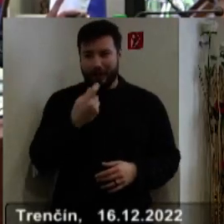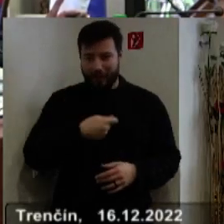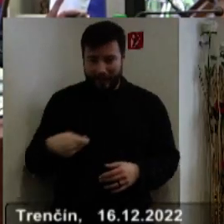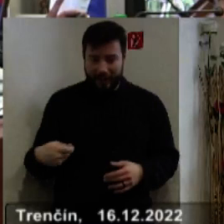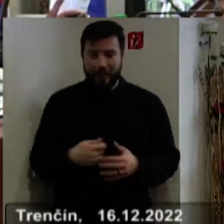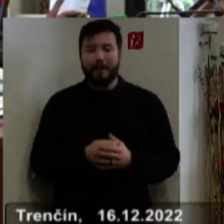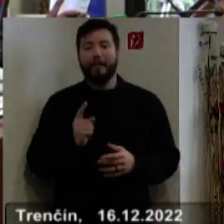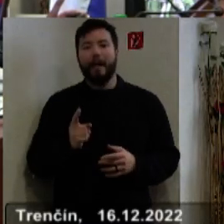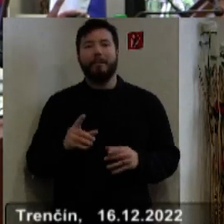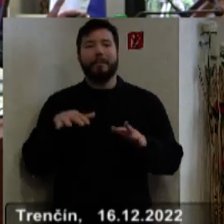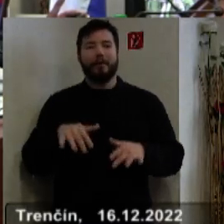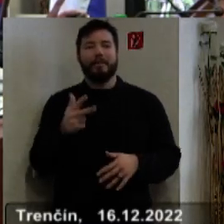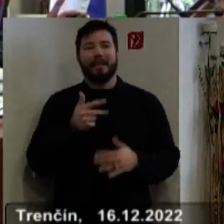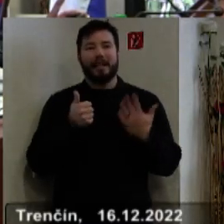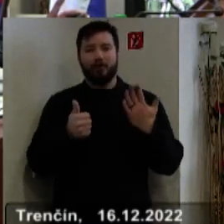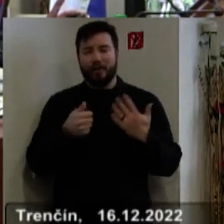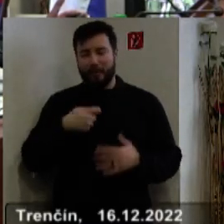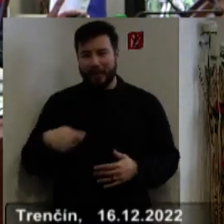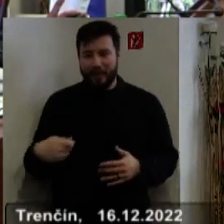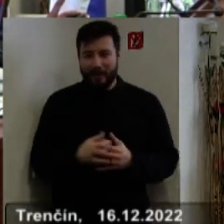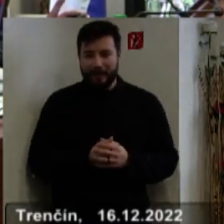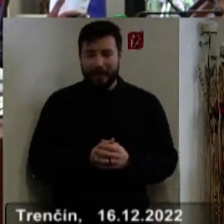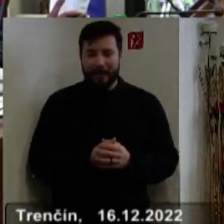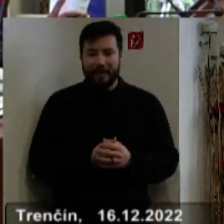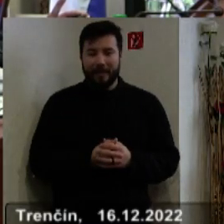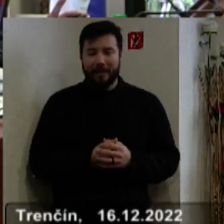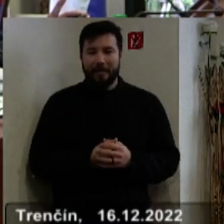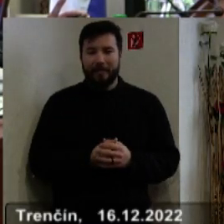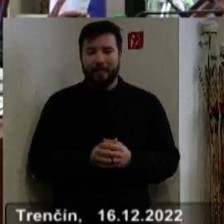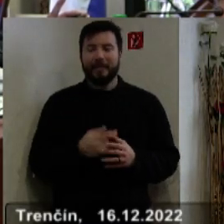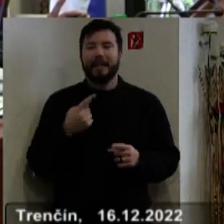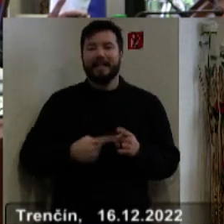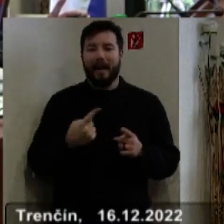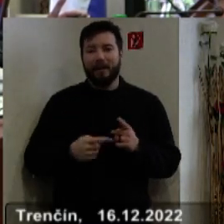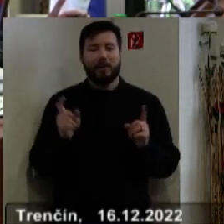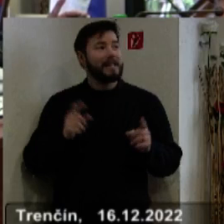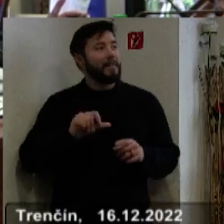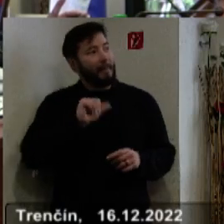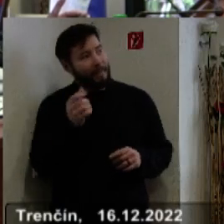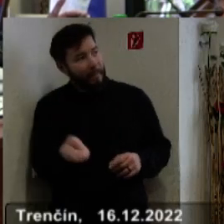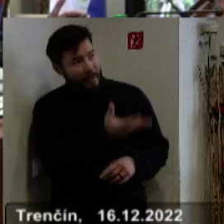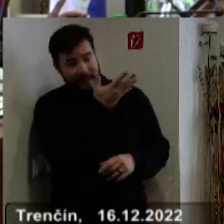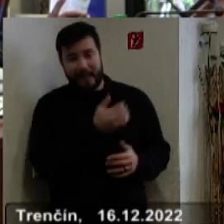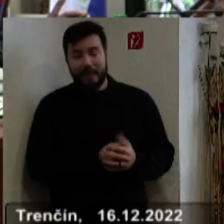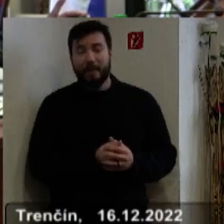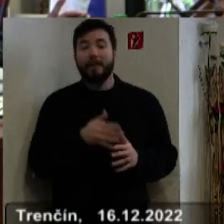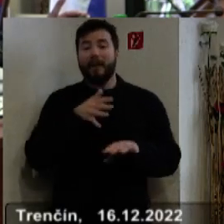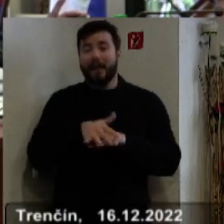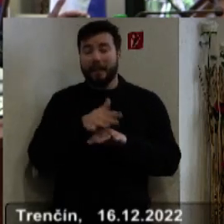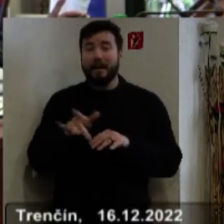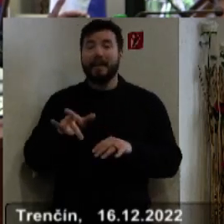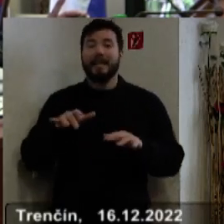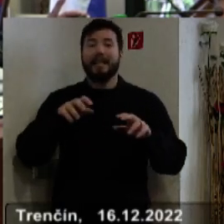byť pritomných 36 poslancov, čo o chvíľu zistíme v prvou prezentáciu. Čím by malo byť zasadnutie